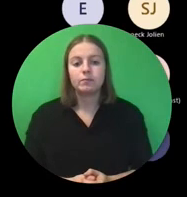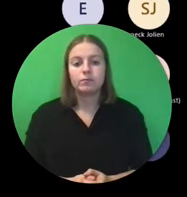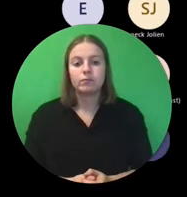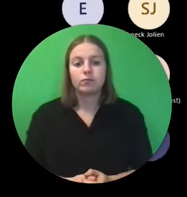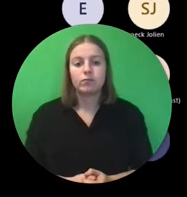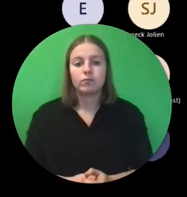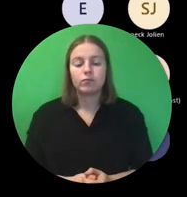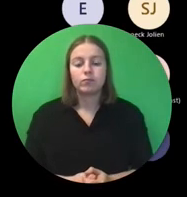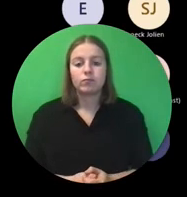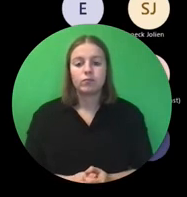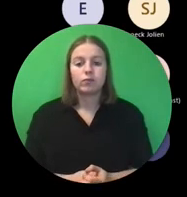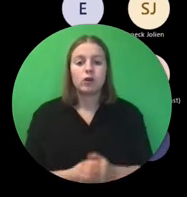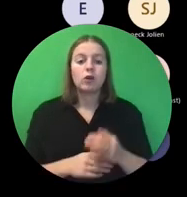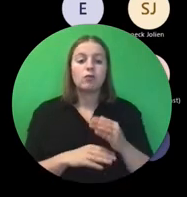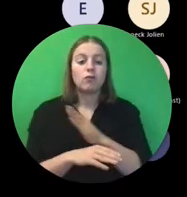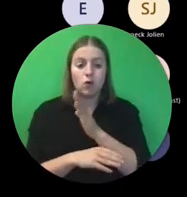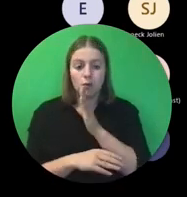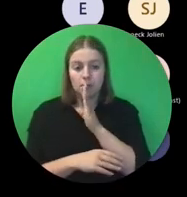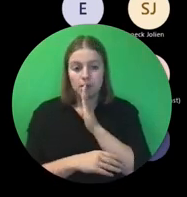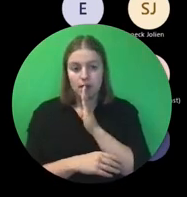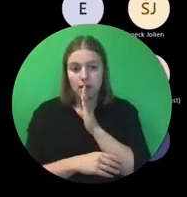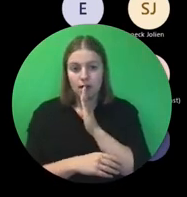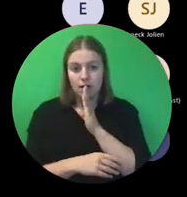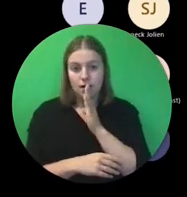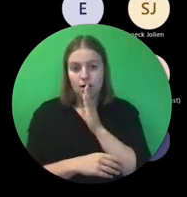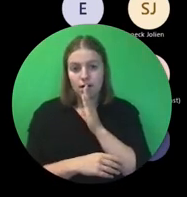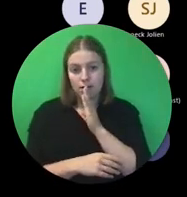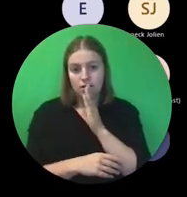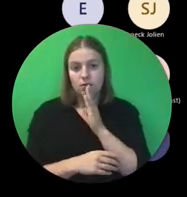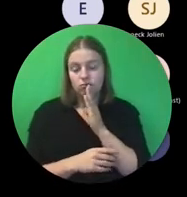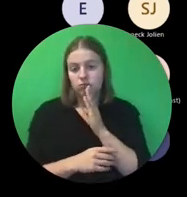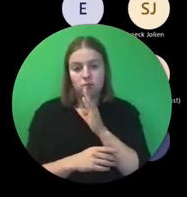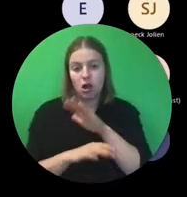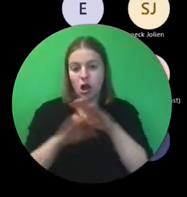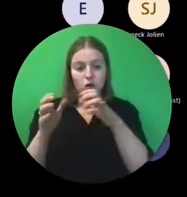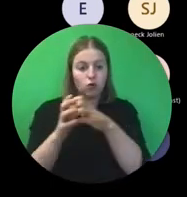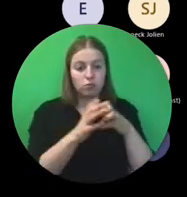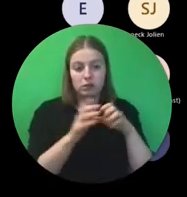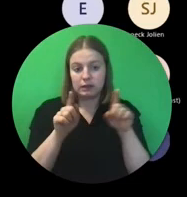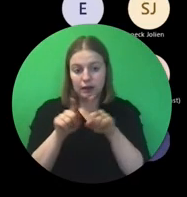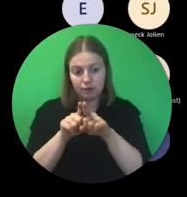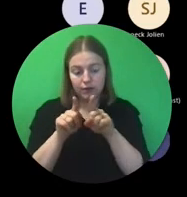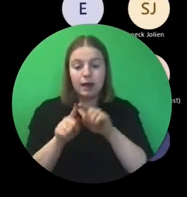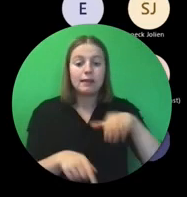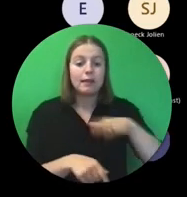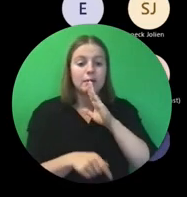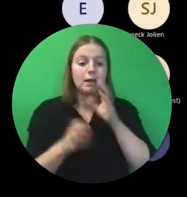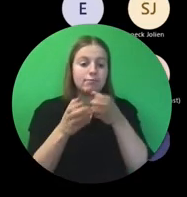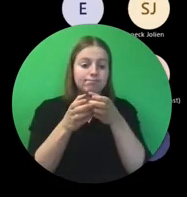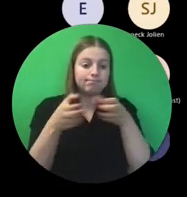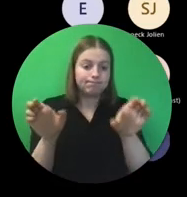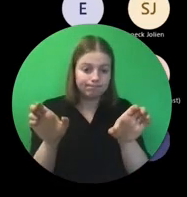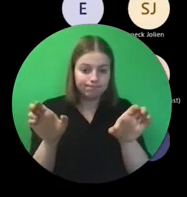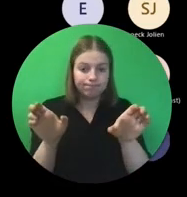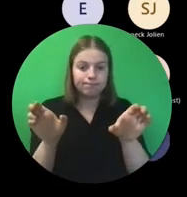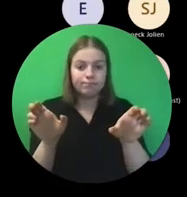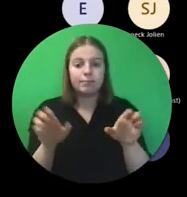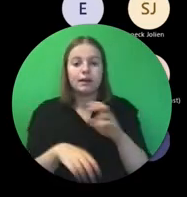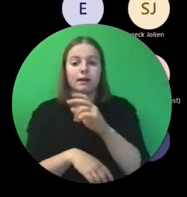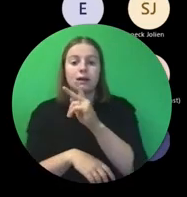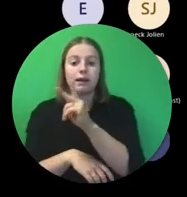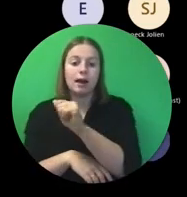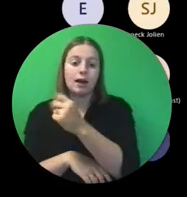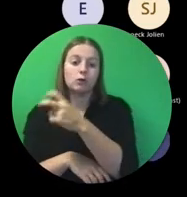De voormiddag is dezelfde voor alle groepen. In de namiddag splitswap zie je 220 en